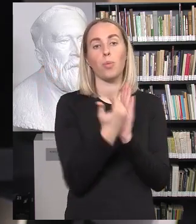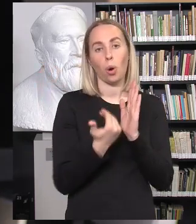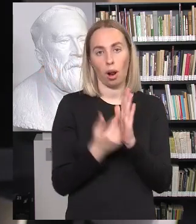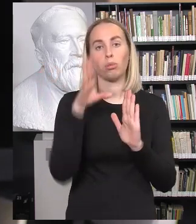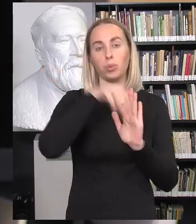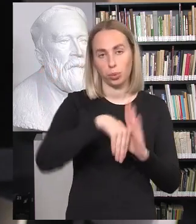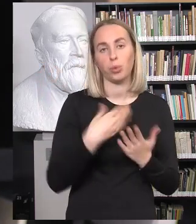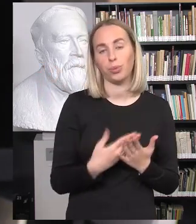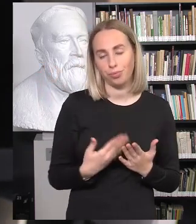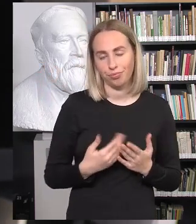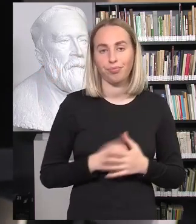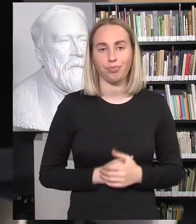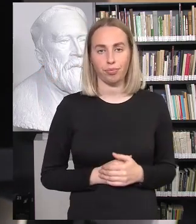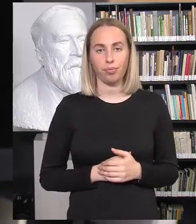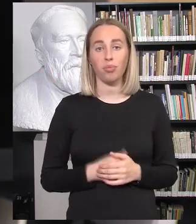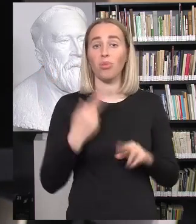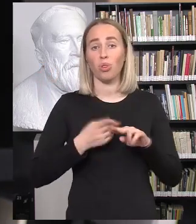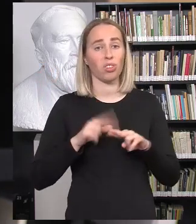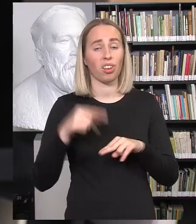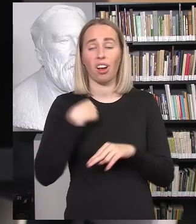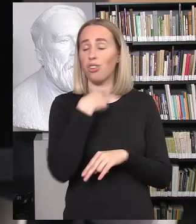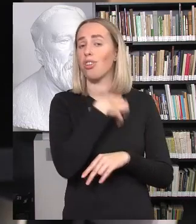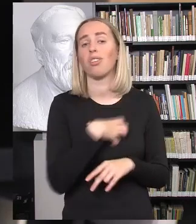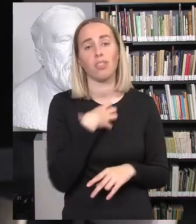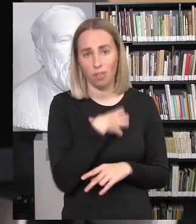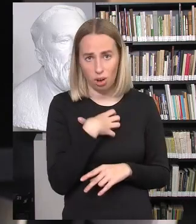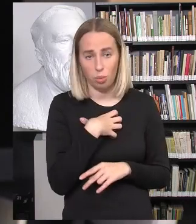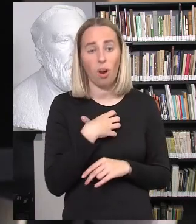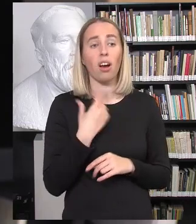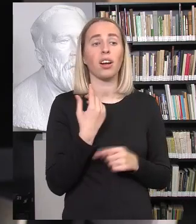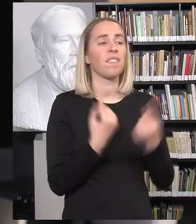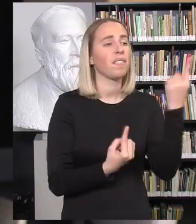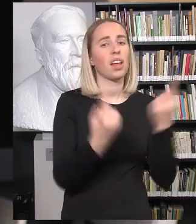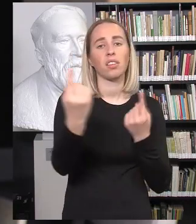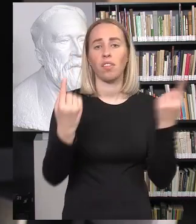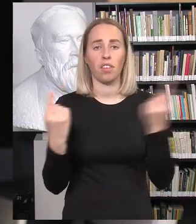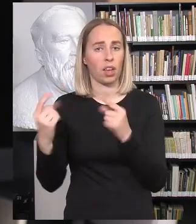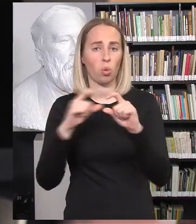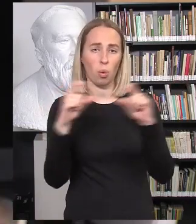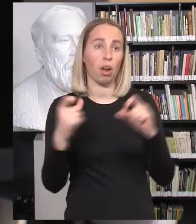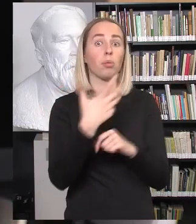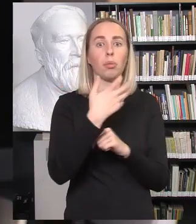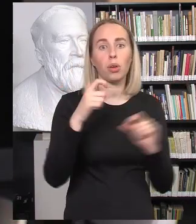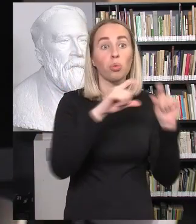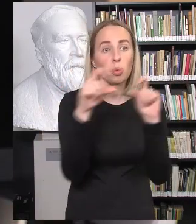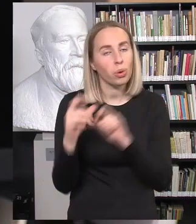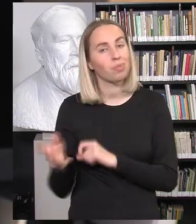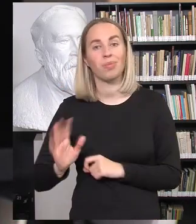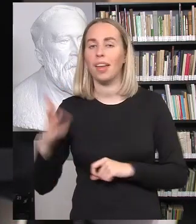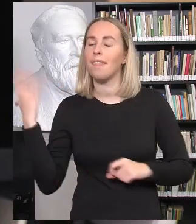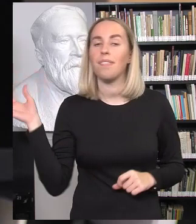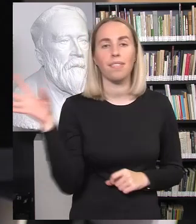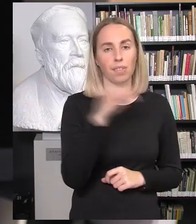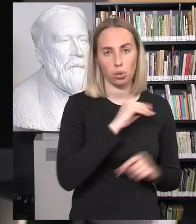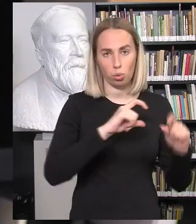autorius. Nes man tai asmeniškai buvo svarbu, kad ne pavienės mokyklos, ne penkišimtai mokyklų, bet kad visos mokyklos ir visi